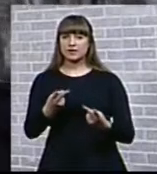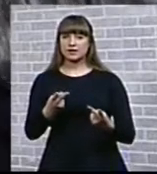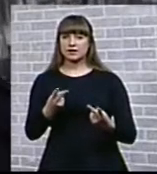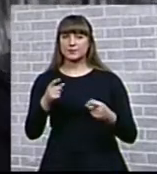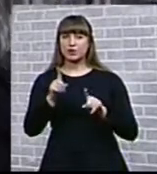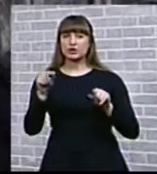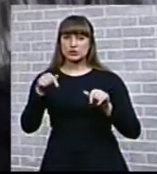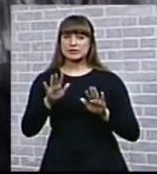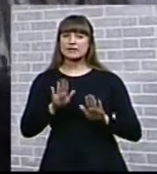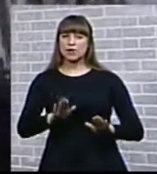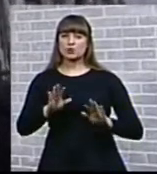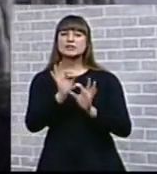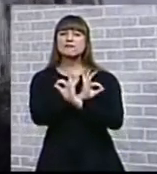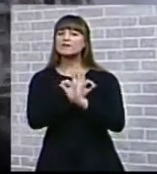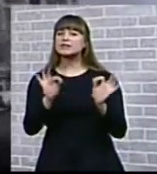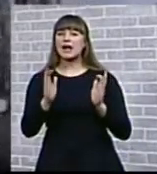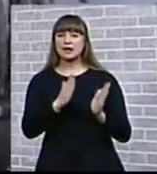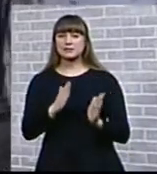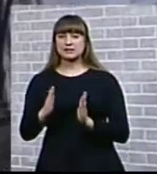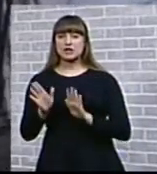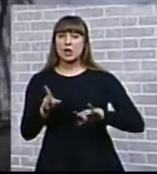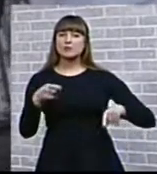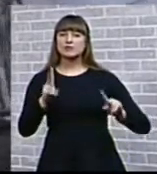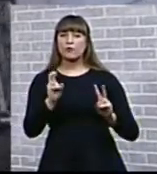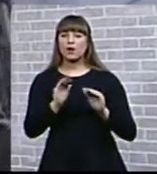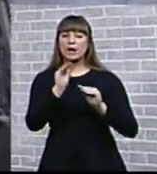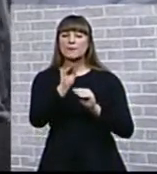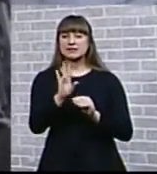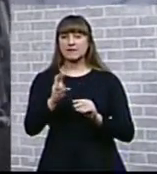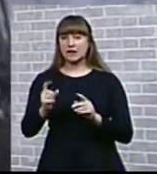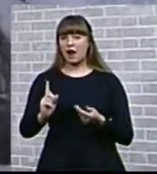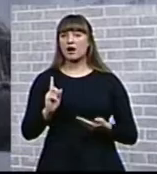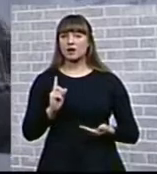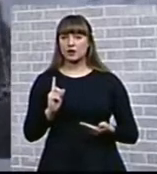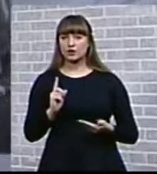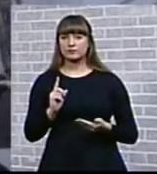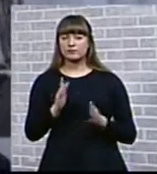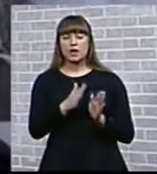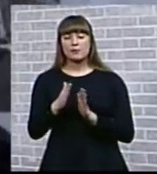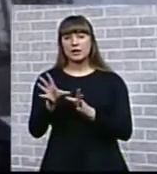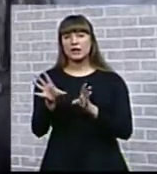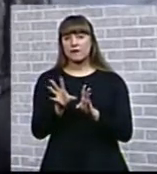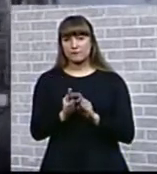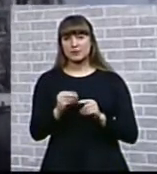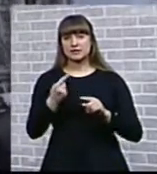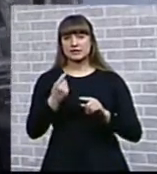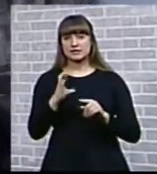здесь находится просто в идеальном состоянии. После того, как его поставили на охрану, параллельно вместе с